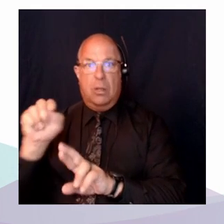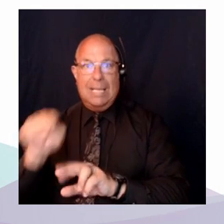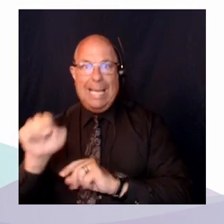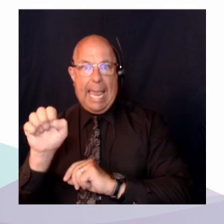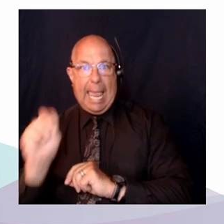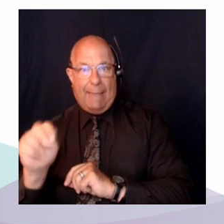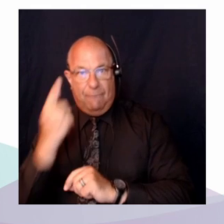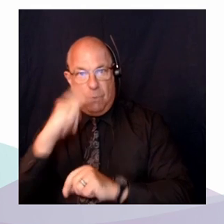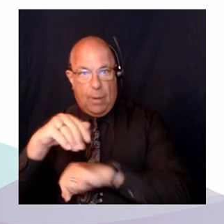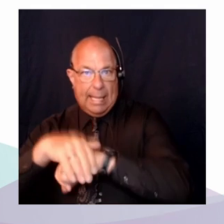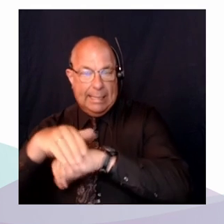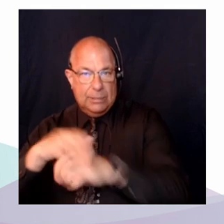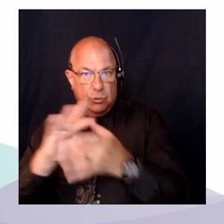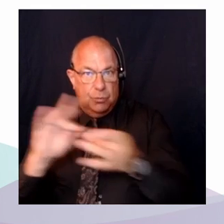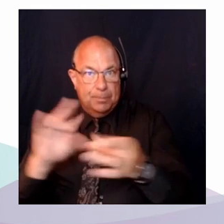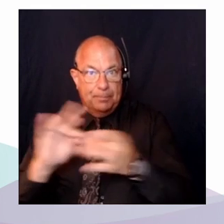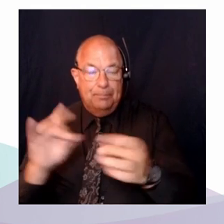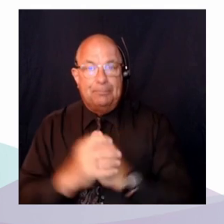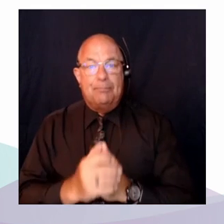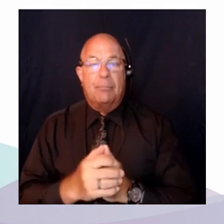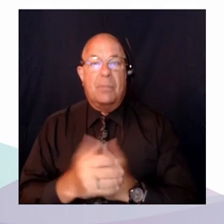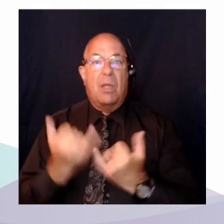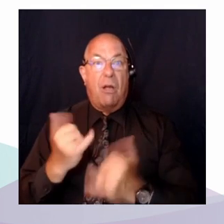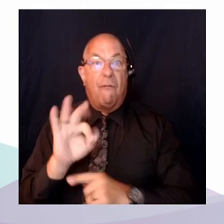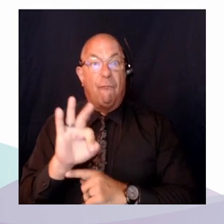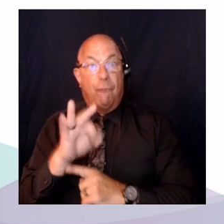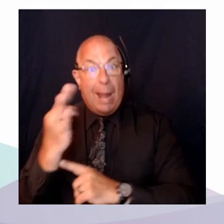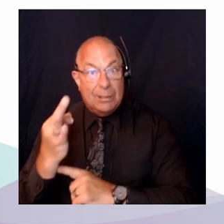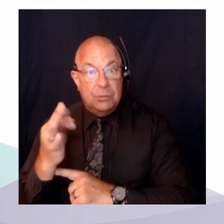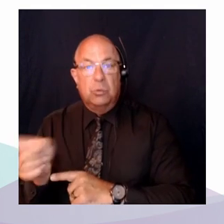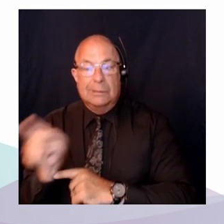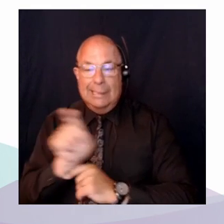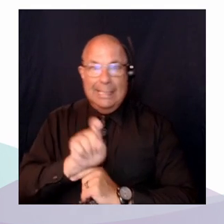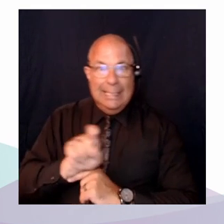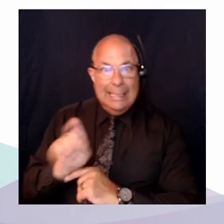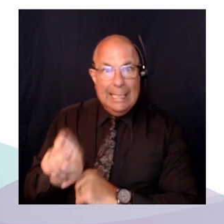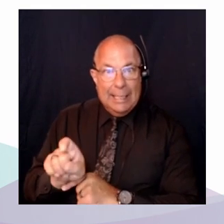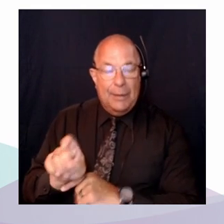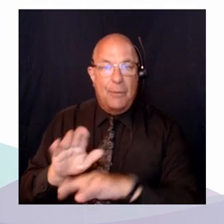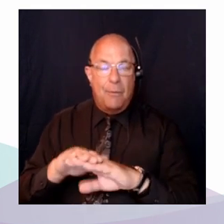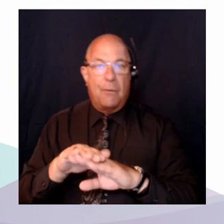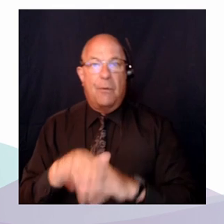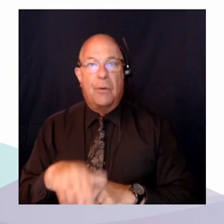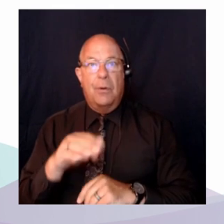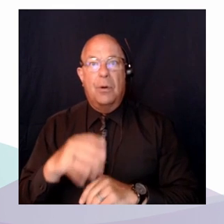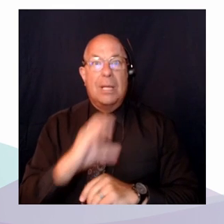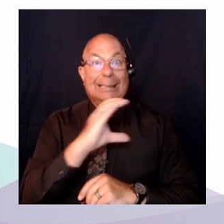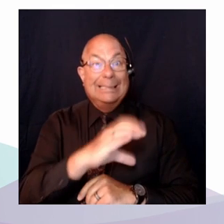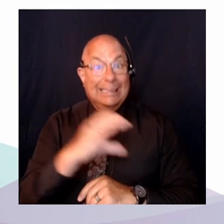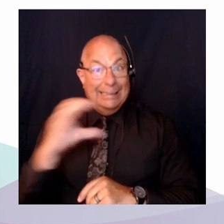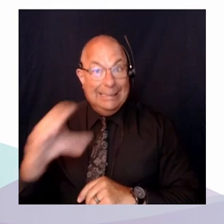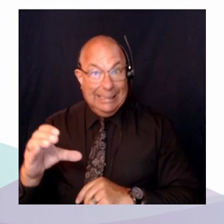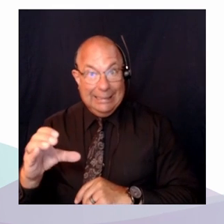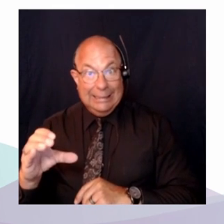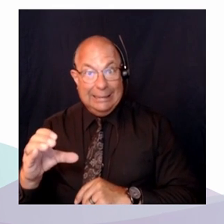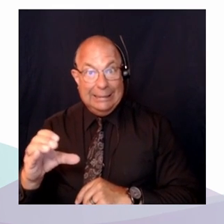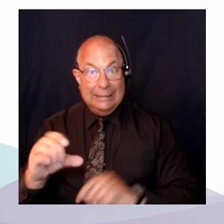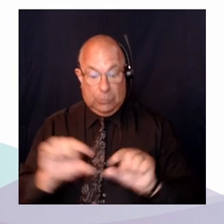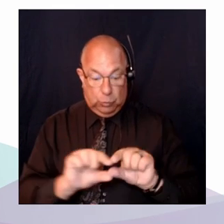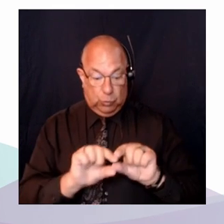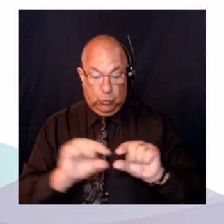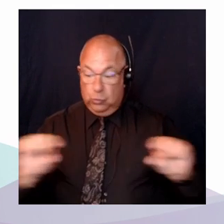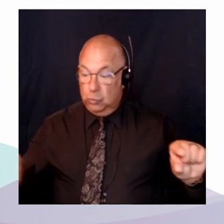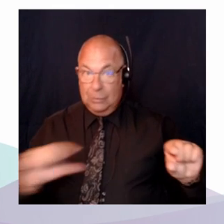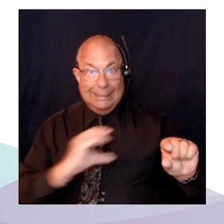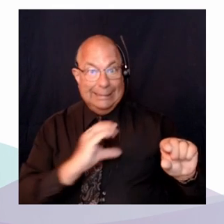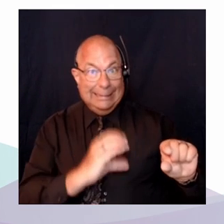-titres en français, veuillez cliquer sur le bouton « Sous-titres » au bas de votre écran. Ce bouton se trouve également